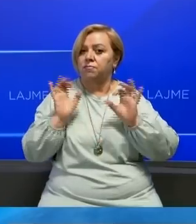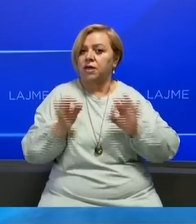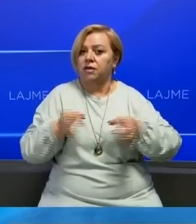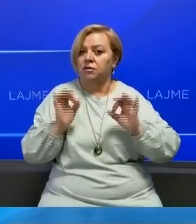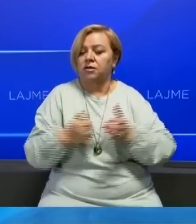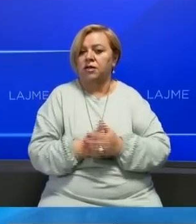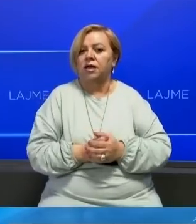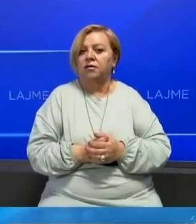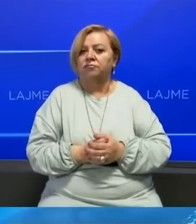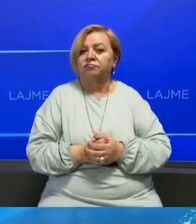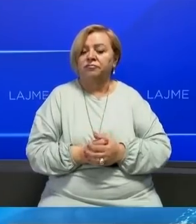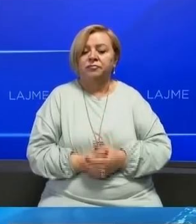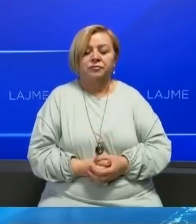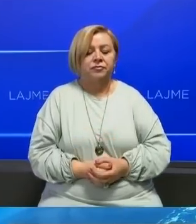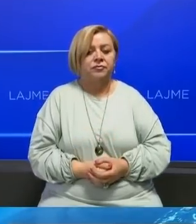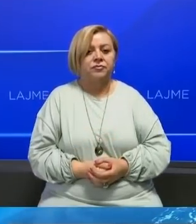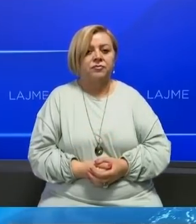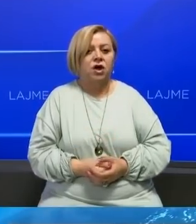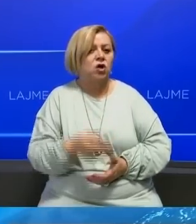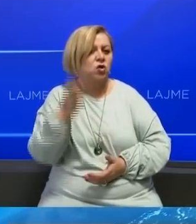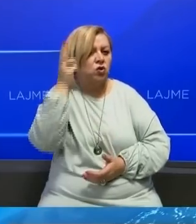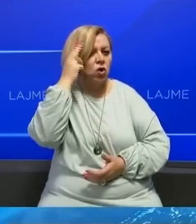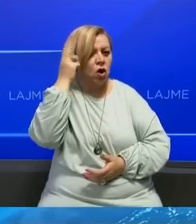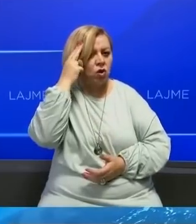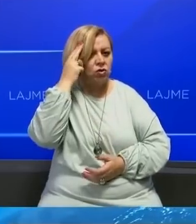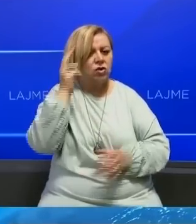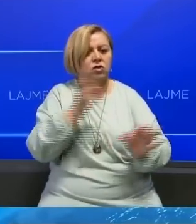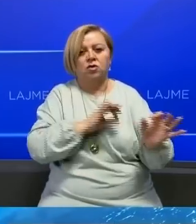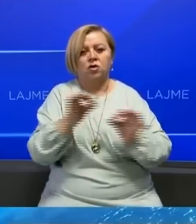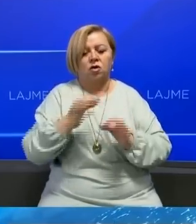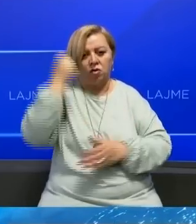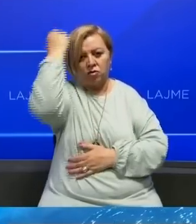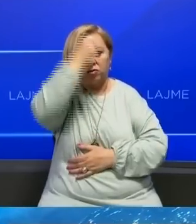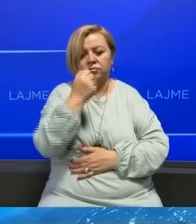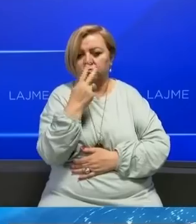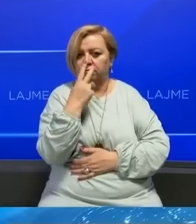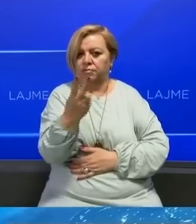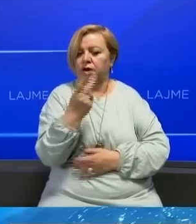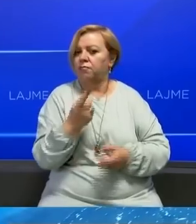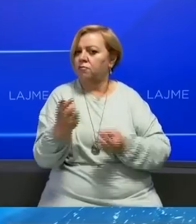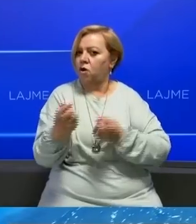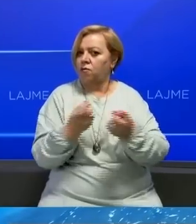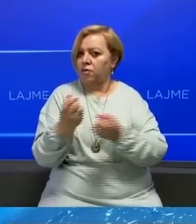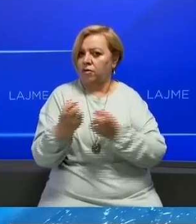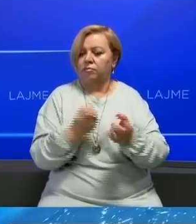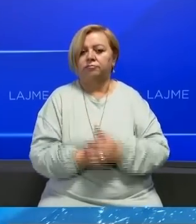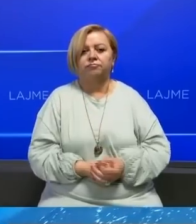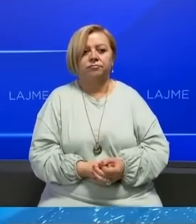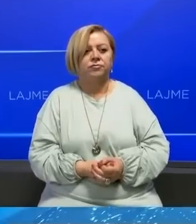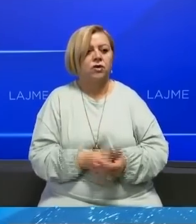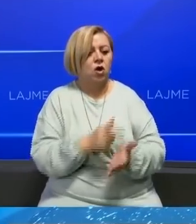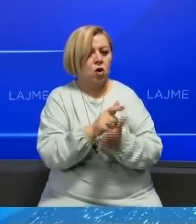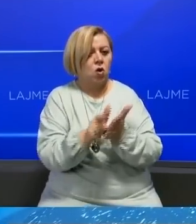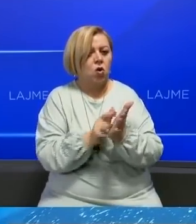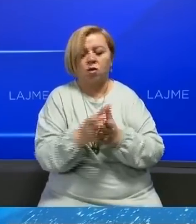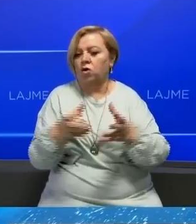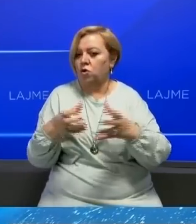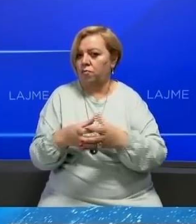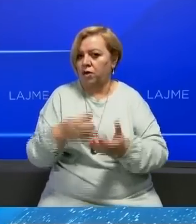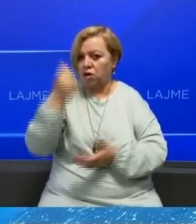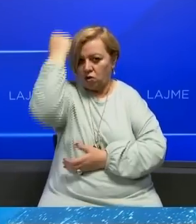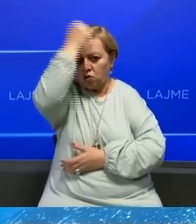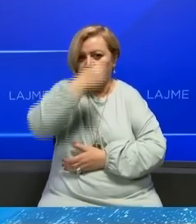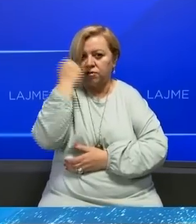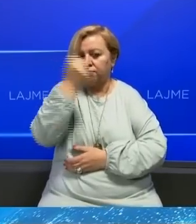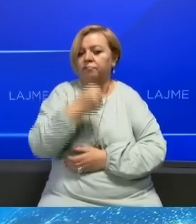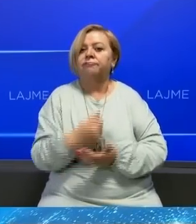e aerore. Njohësit të siguris në Kosovë, këtë po e shojnë si provokemi. Në kohën kur palja Kosovare, po